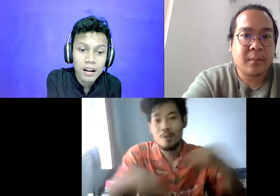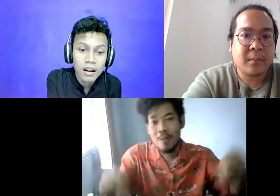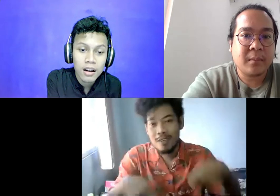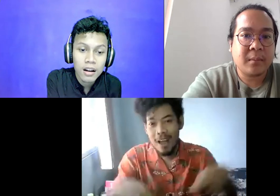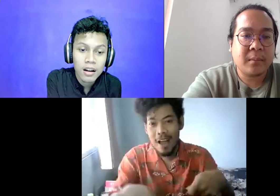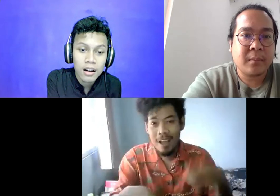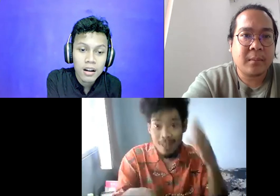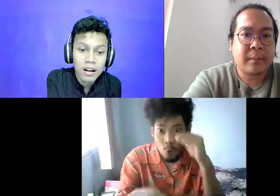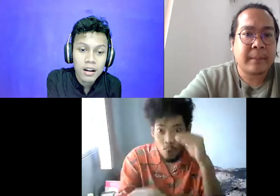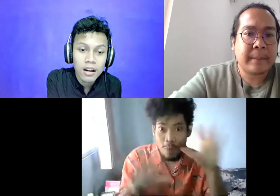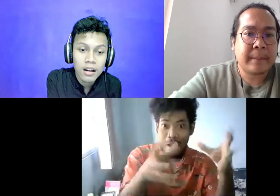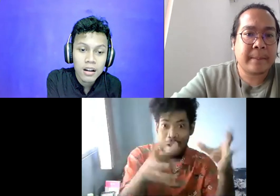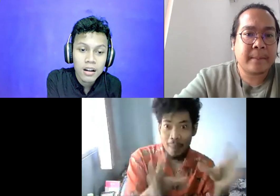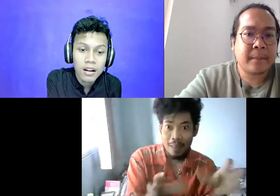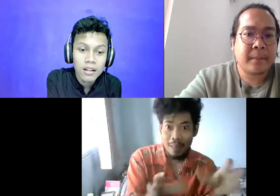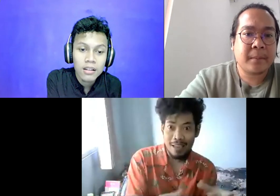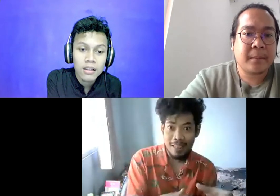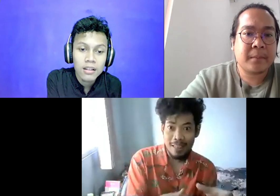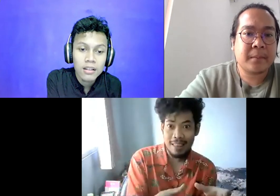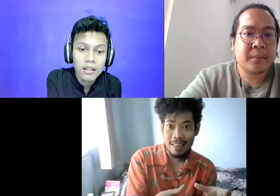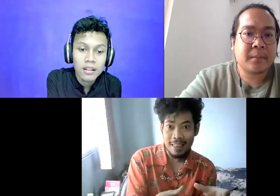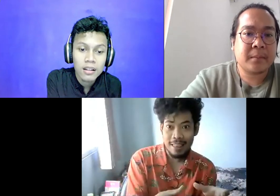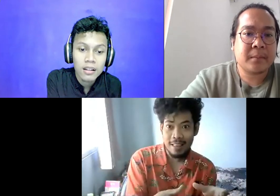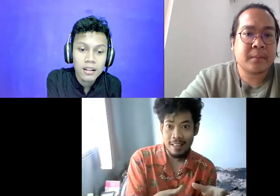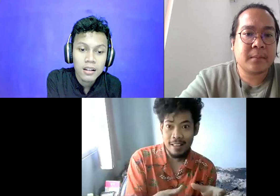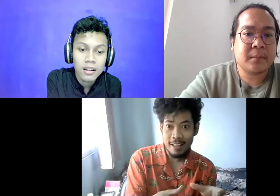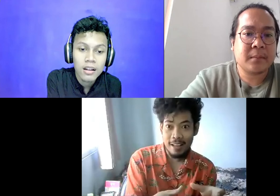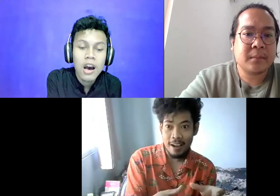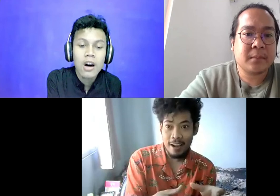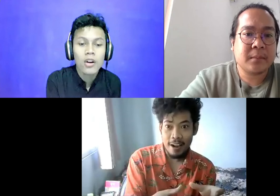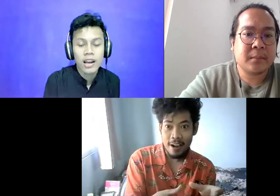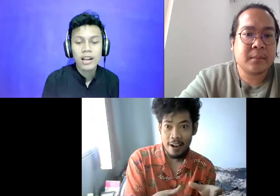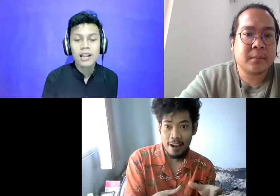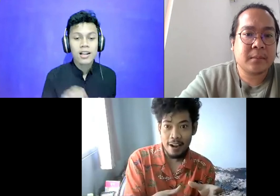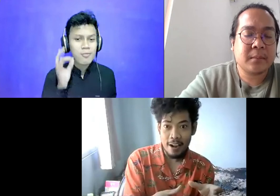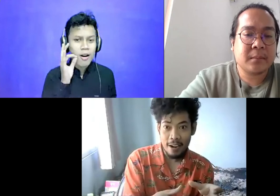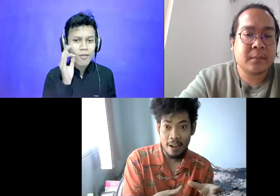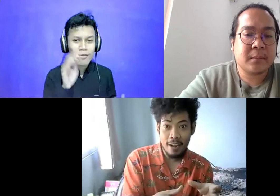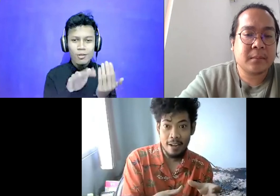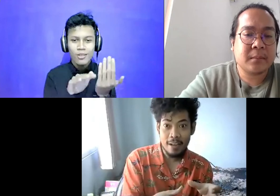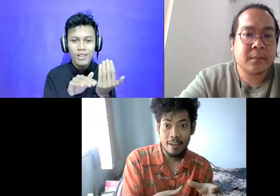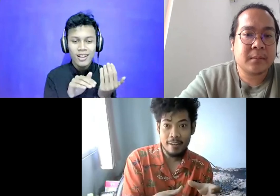iya.